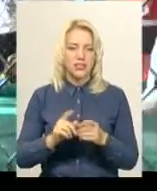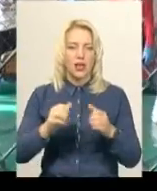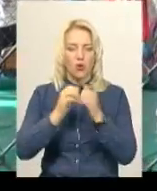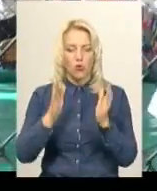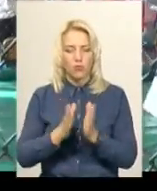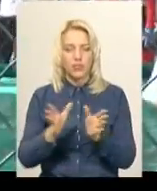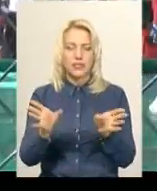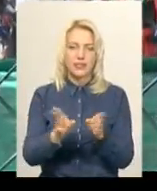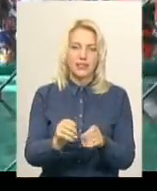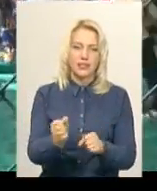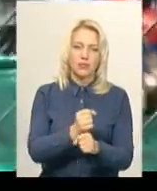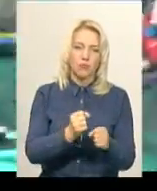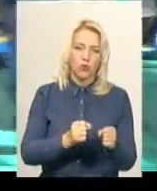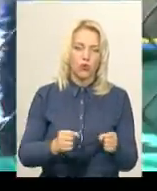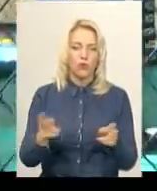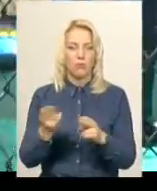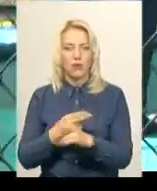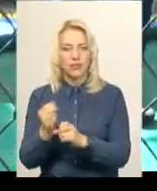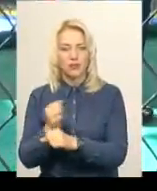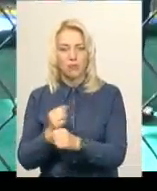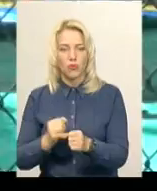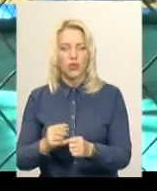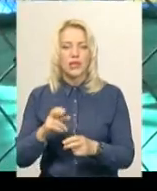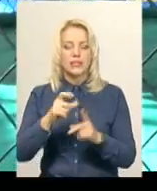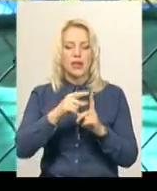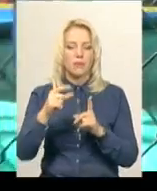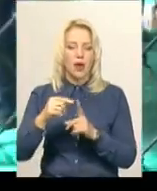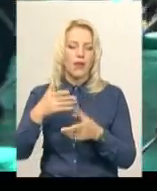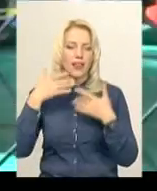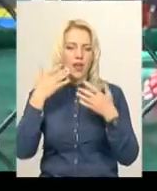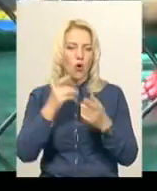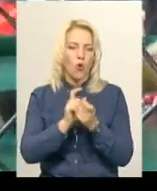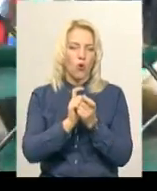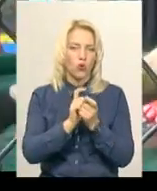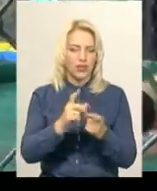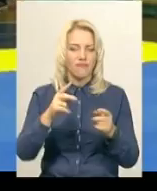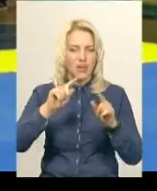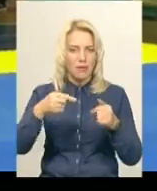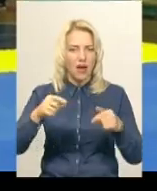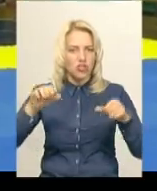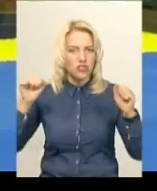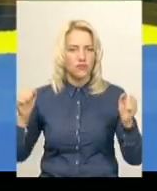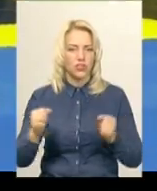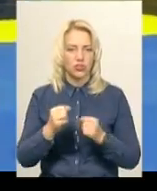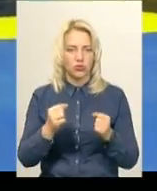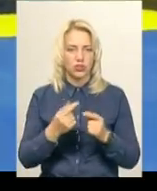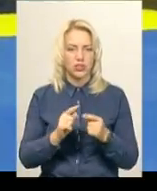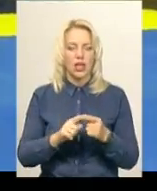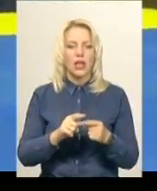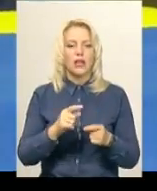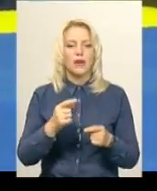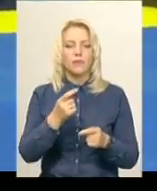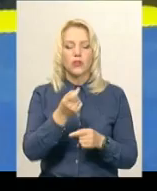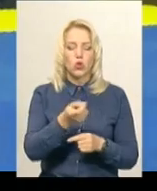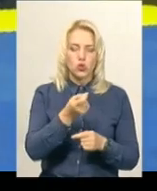без неї, забава бій за правилами легкого контакту, який вимагає швидкості, борня трьох класів від дозованого контакту до